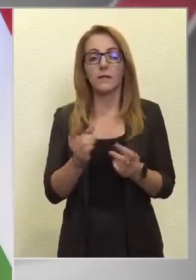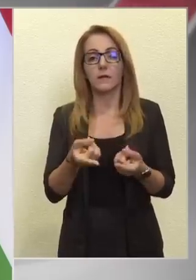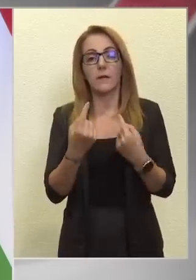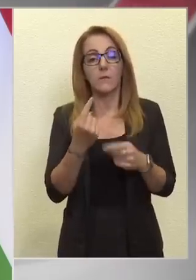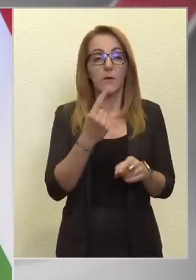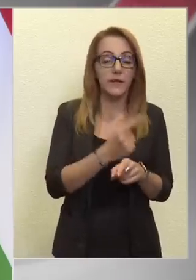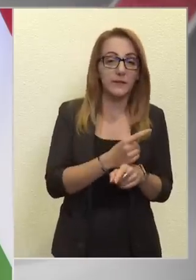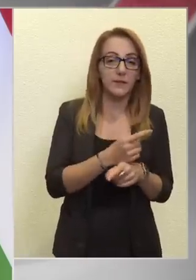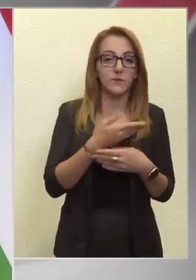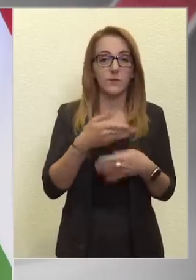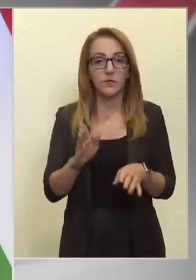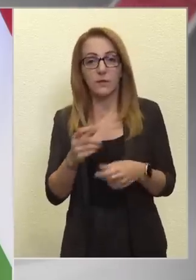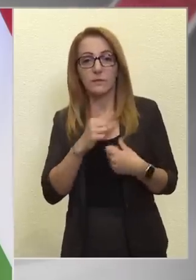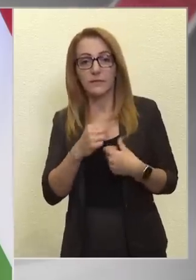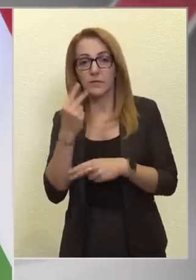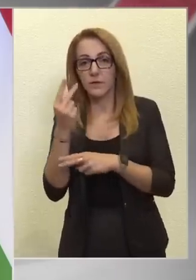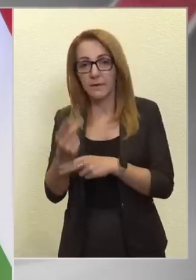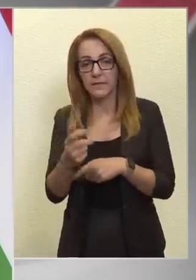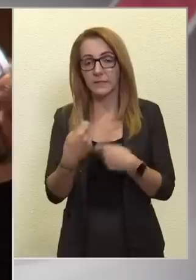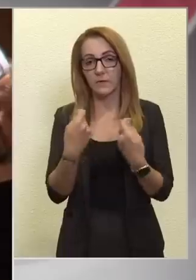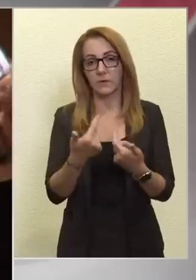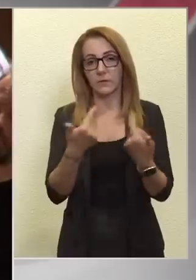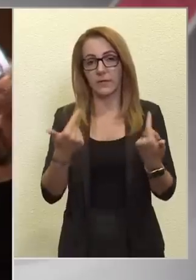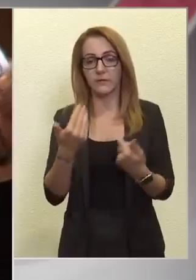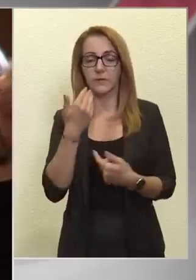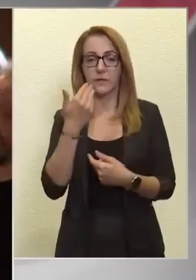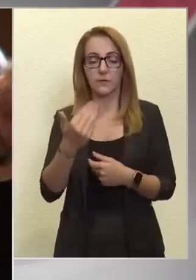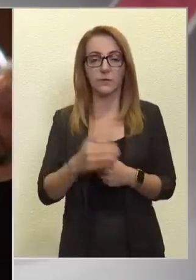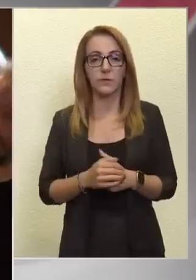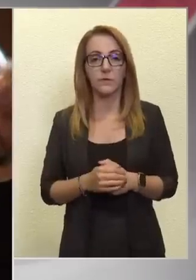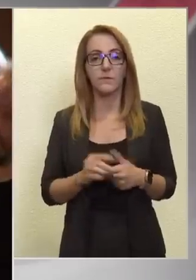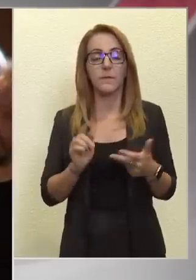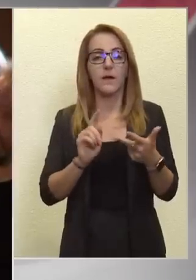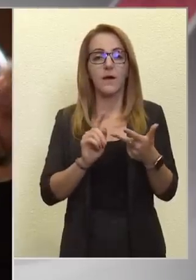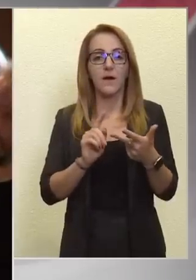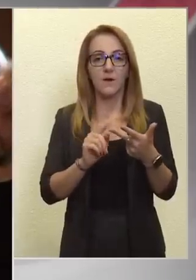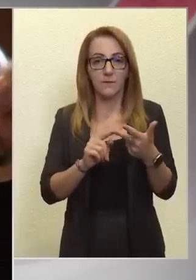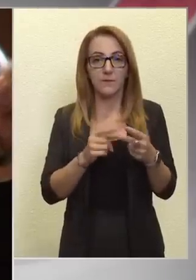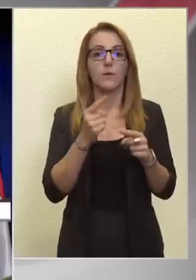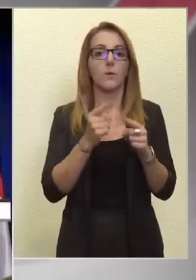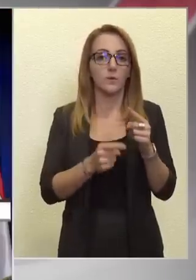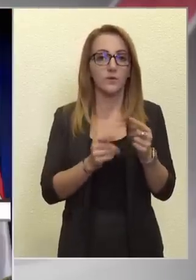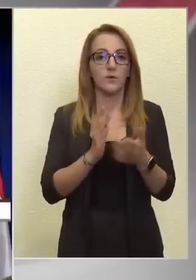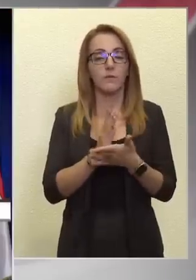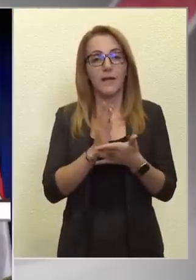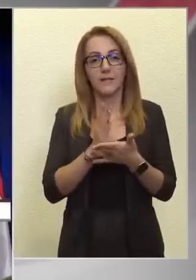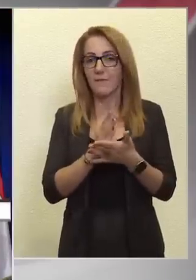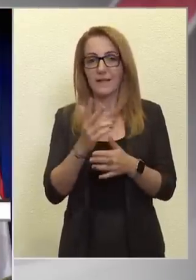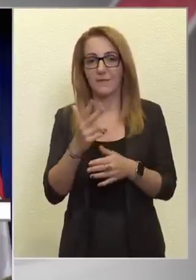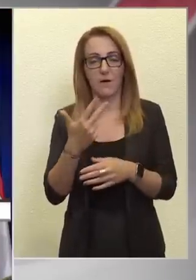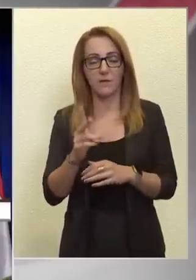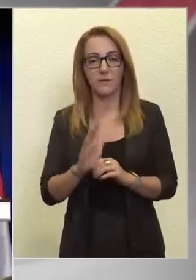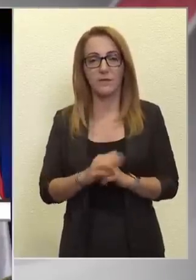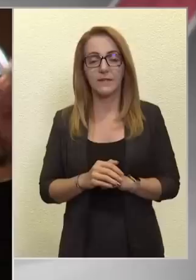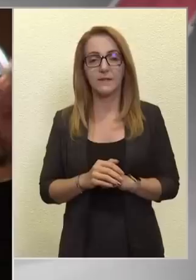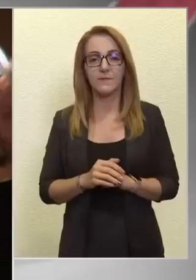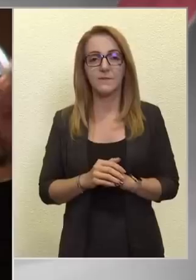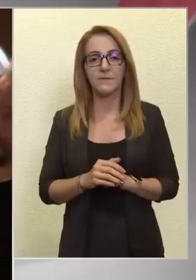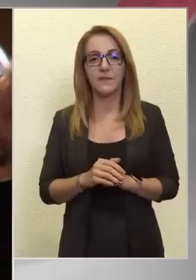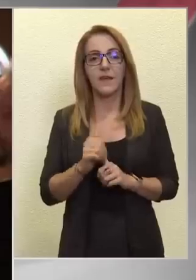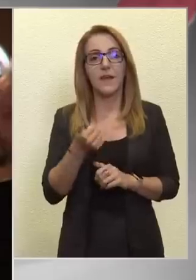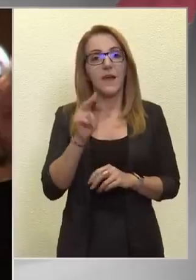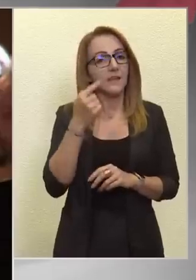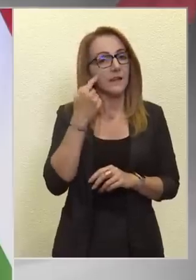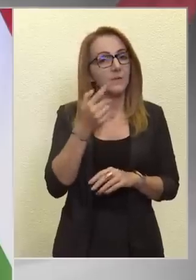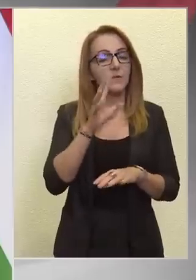vagy sem, nem tudom, szívesen utána nézzünk, és adunk tájékoztatást. Köszönöm. A harmadik. Utolsó, jó, mert ez már nem a harmadik. Egyre nem